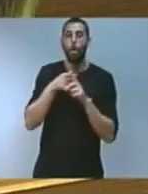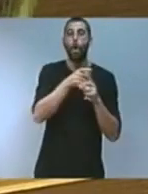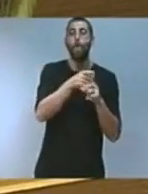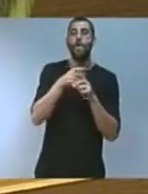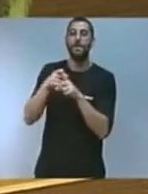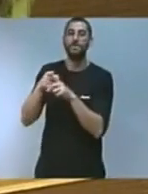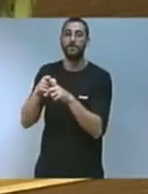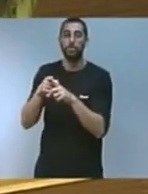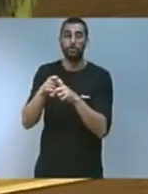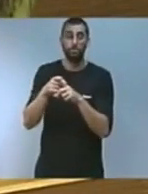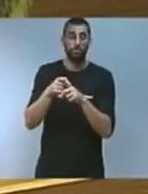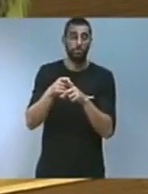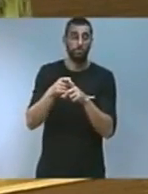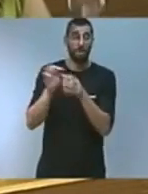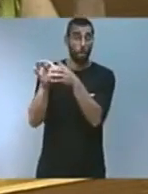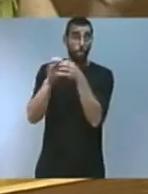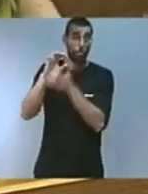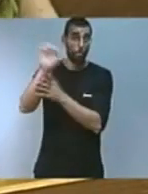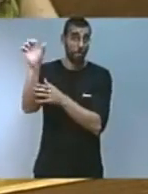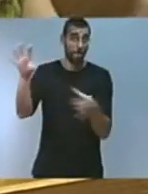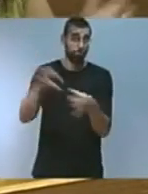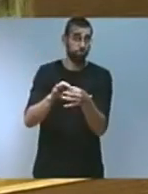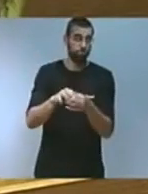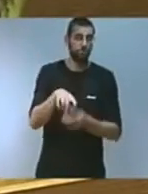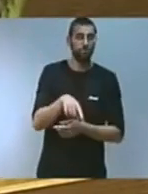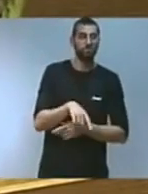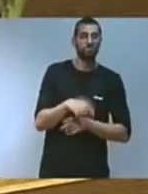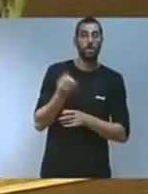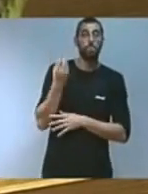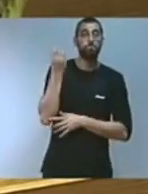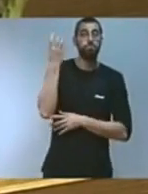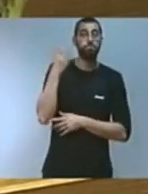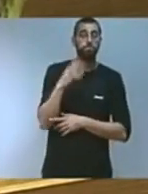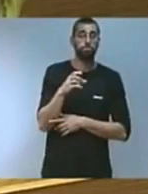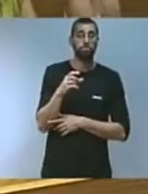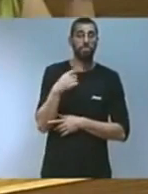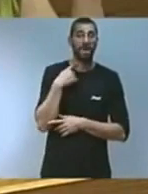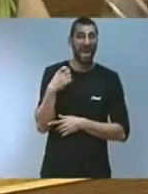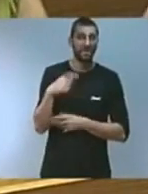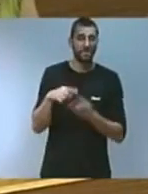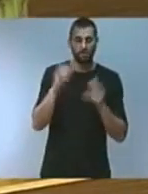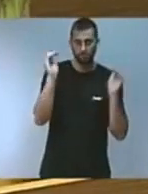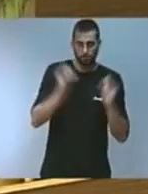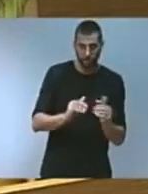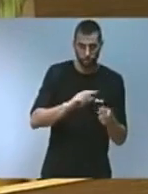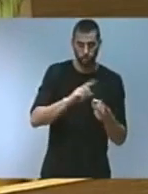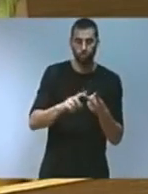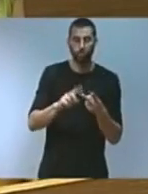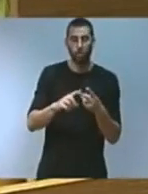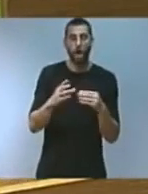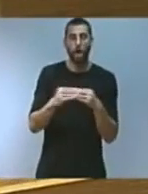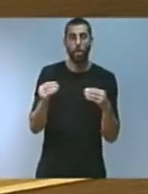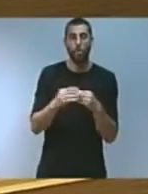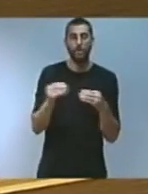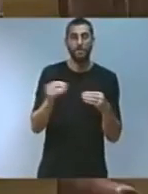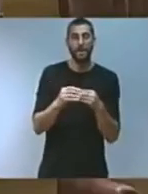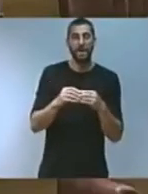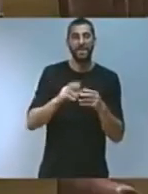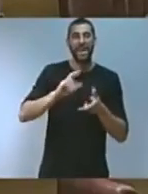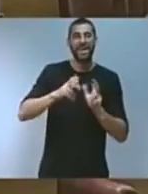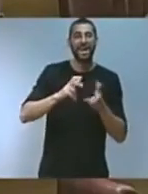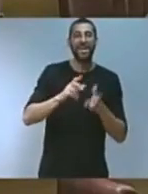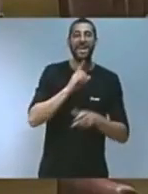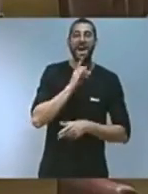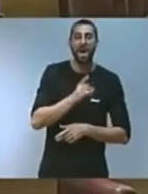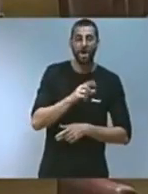establerts per la Unió Europea. Rebaixar les emissions de gases d'efecte hivernacle, augmentar l'ús i penetració de les energies renovables i